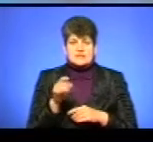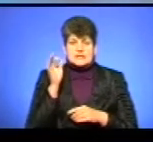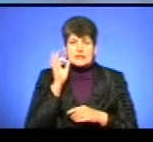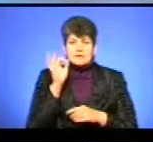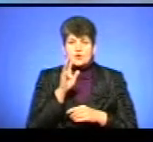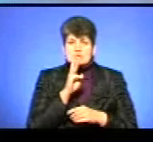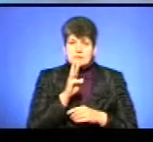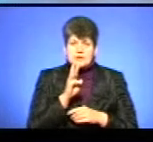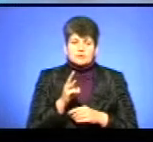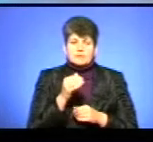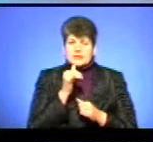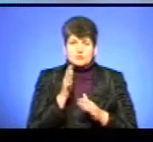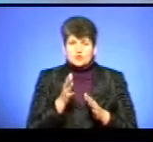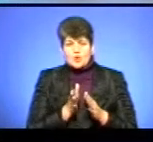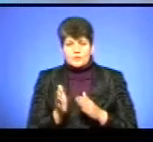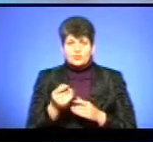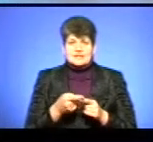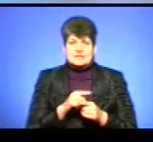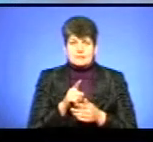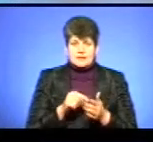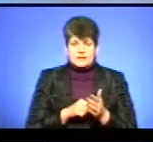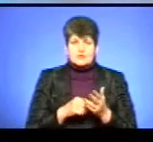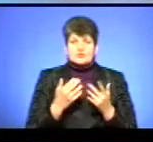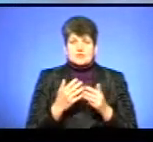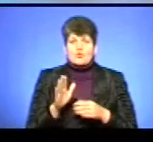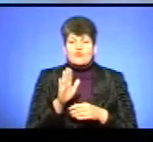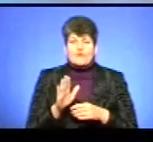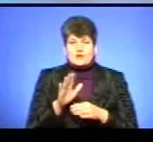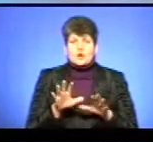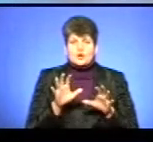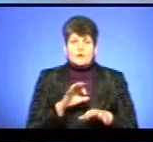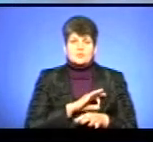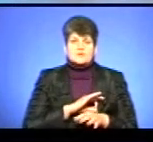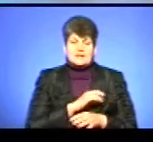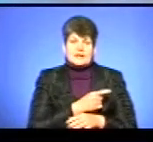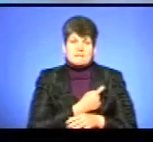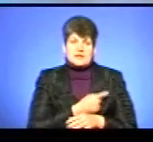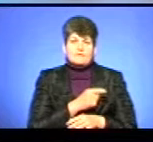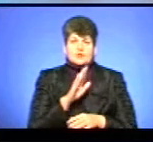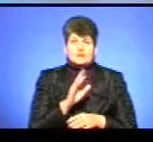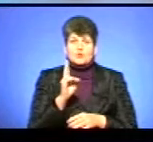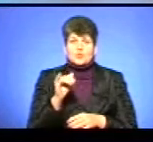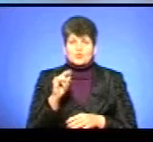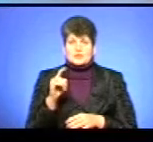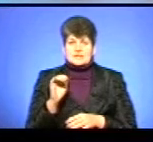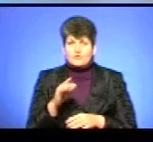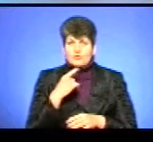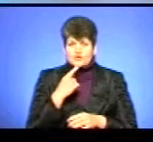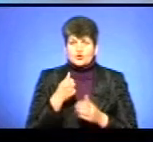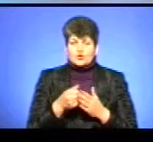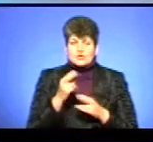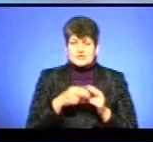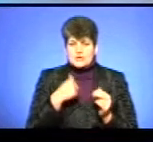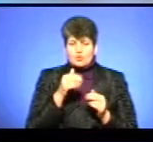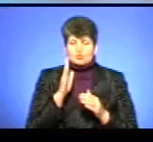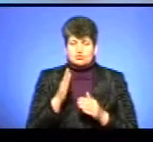зарплату, також ми не можемо оминути це питання, оскільки в вересні голова профспілки медиків Володимир Кузєв говорив про те, що до кінця року ми будемо